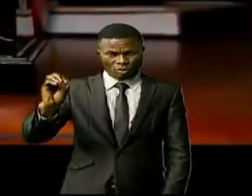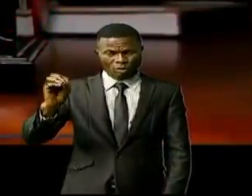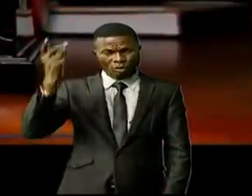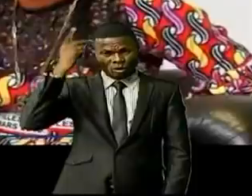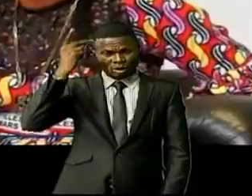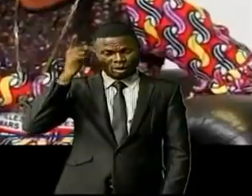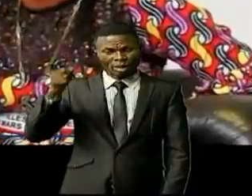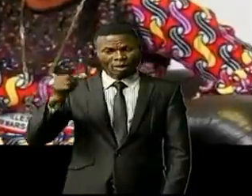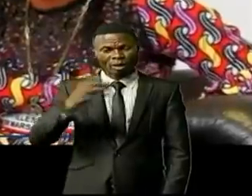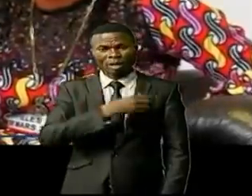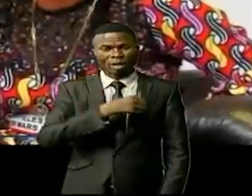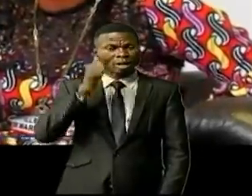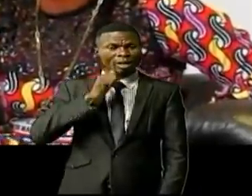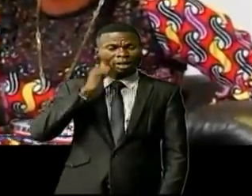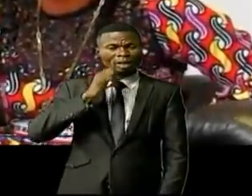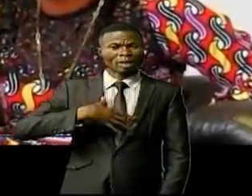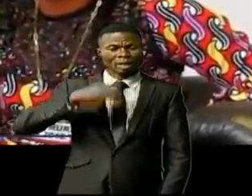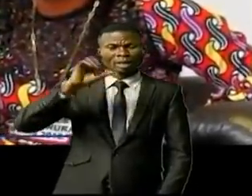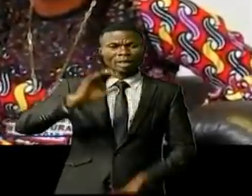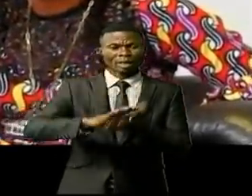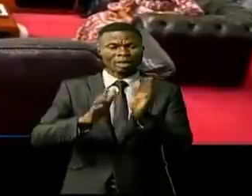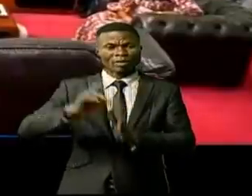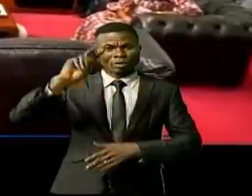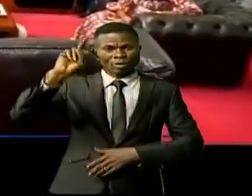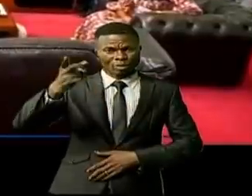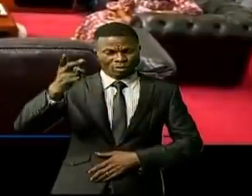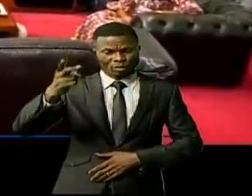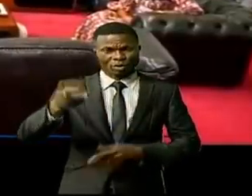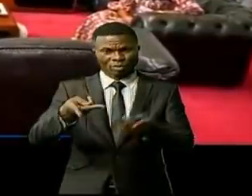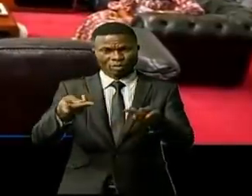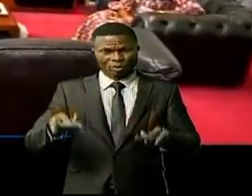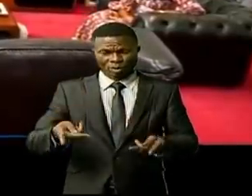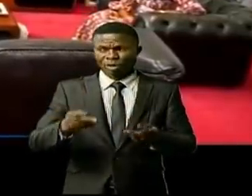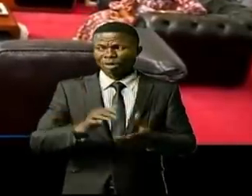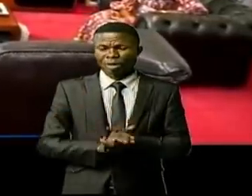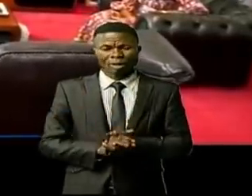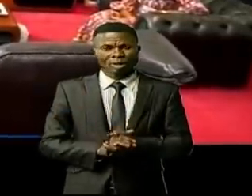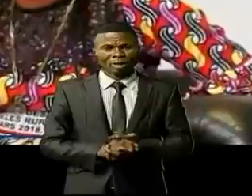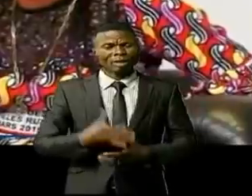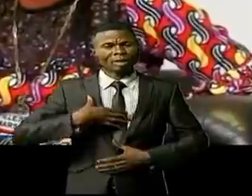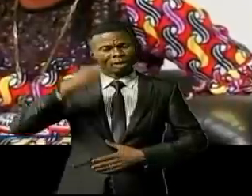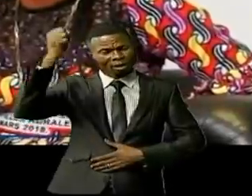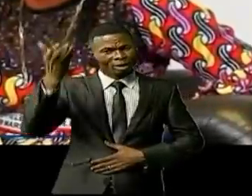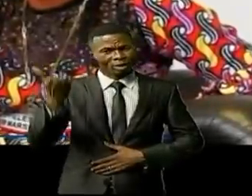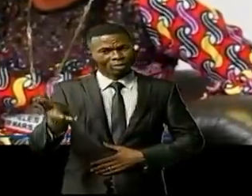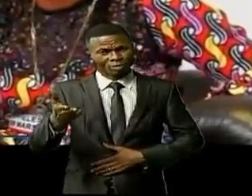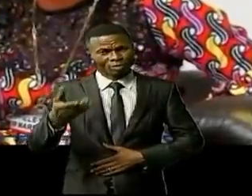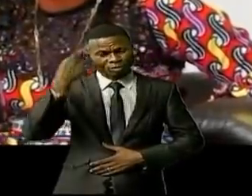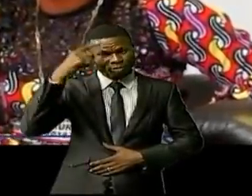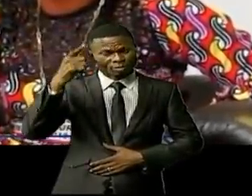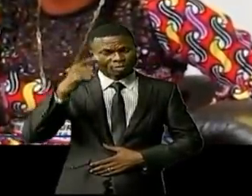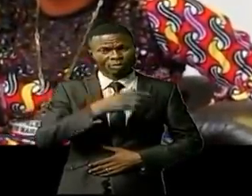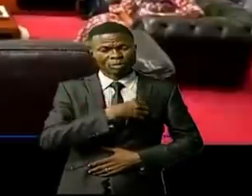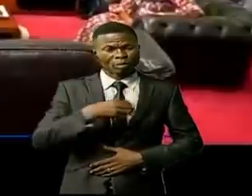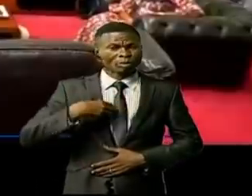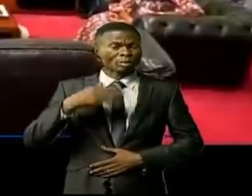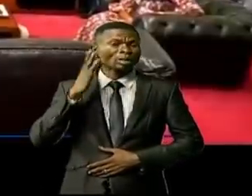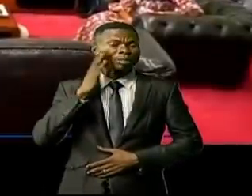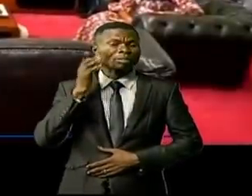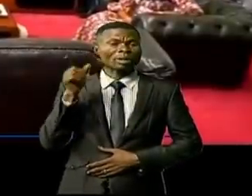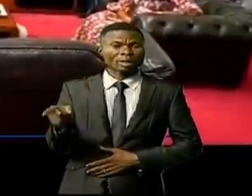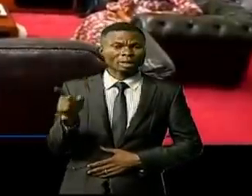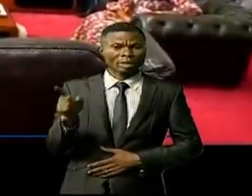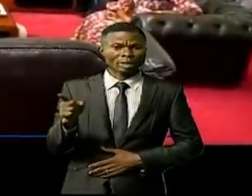duquel elle a occupé la deuxième marche du podium et sacrée, vice-championne. Pour l'athlète Marie Bosman-Egaté,